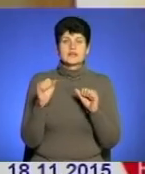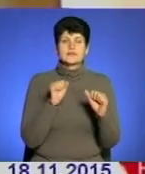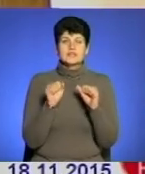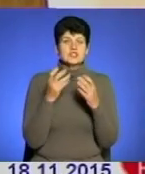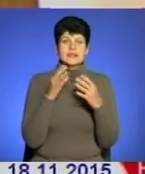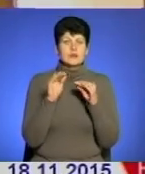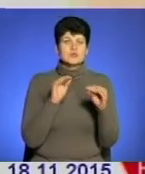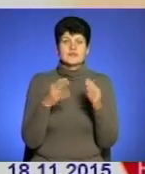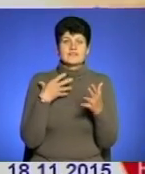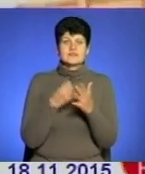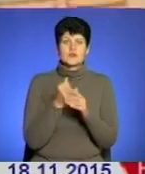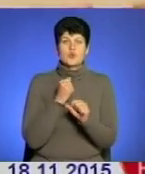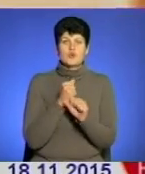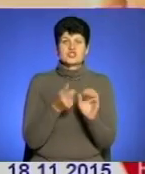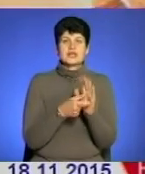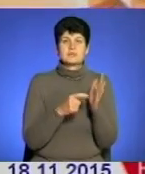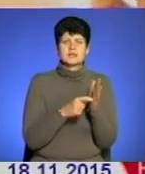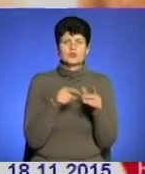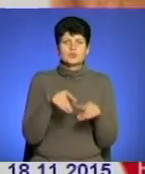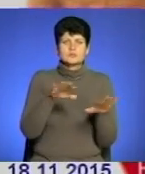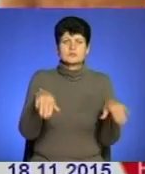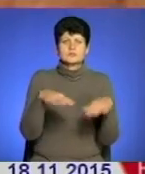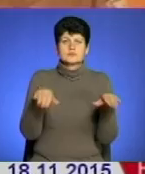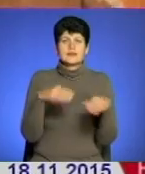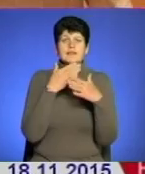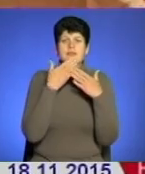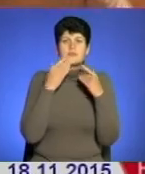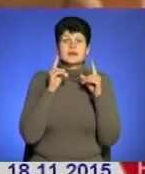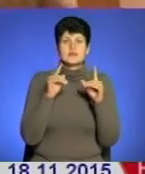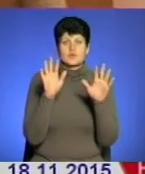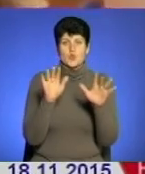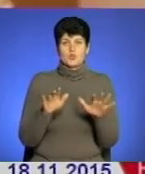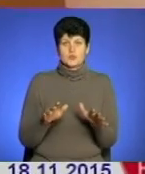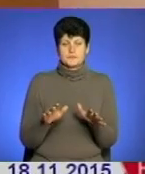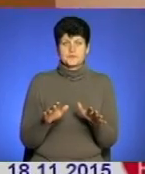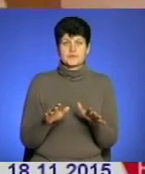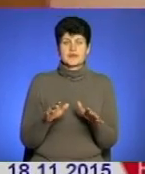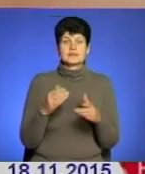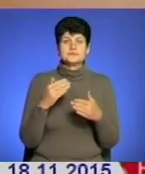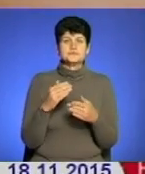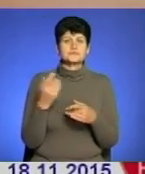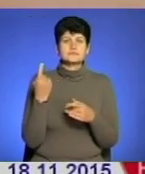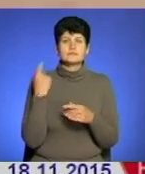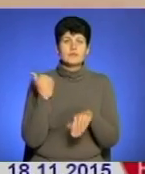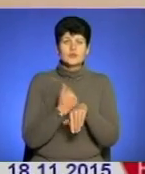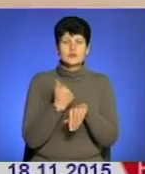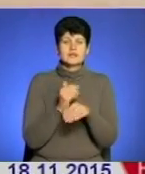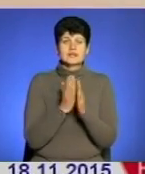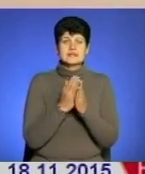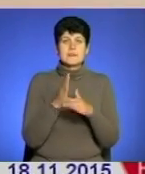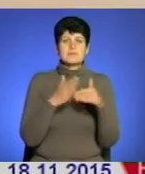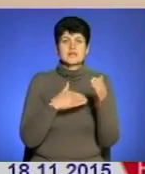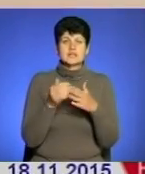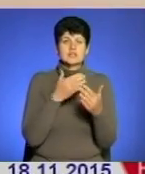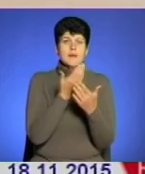облаштував свій робочий кабінет. Тут зовсім порожньо, немає навіть комп'ютера. Настільна книга для Іллі – практичні поради з